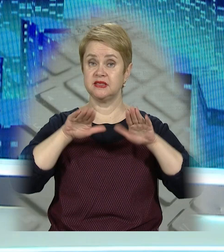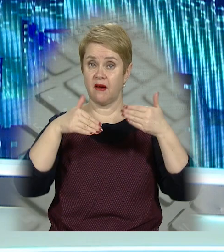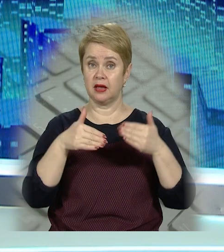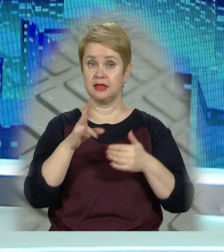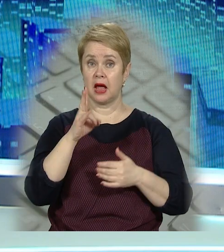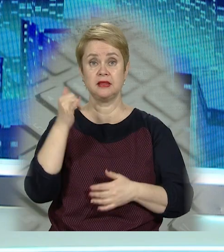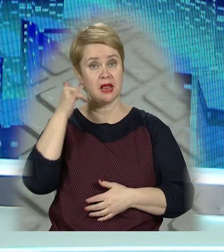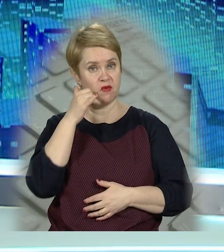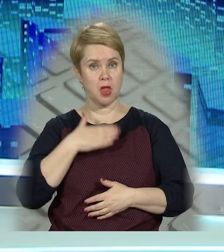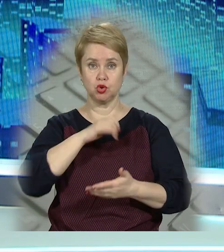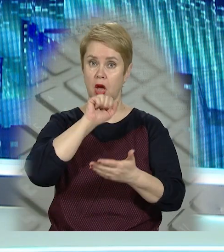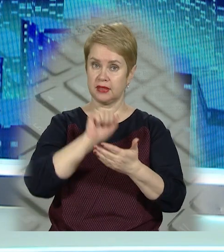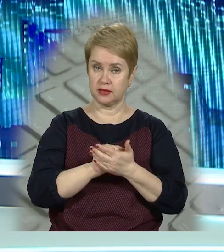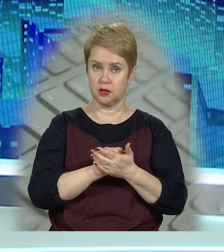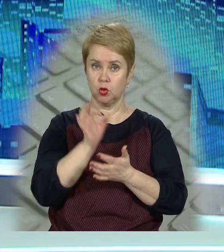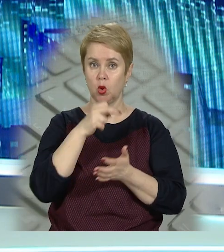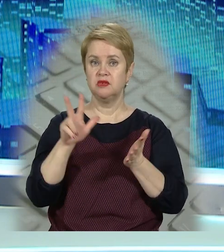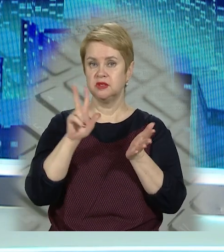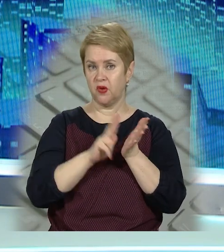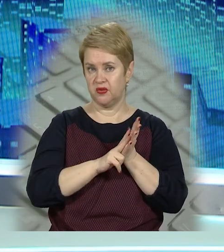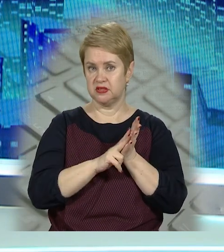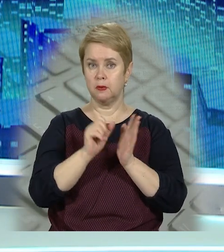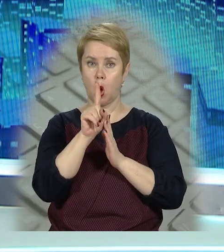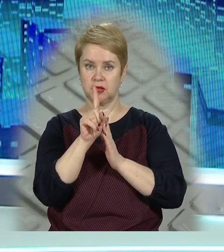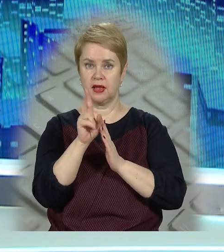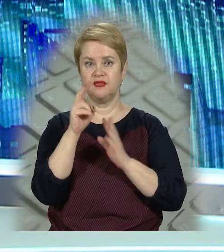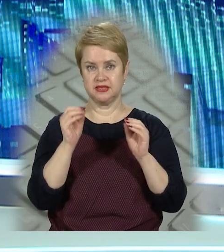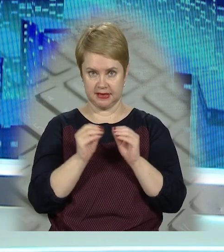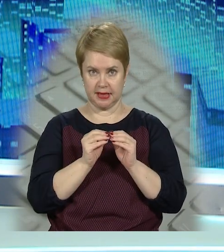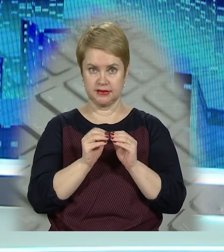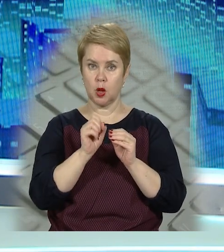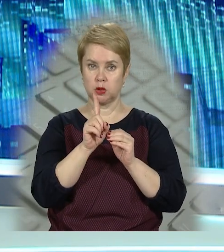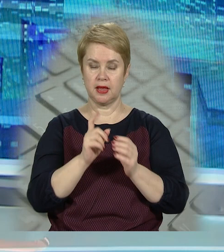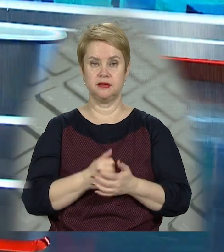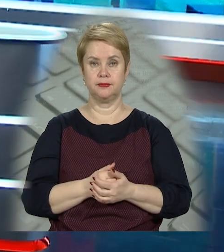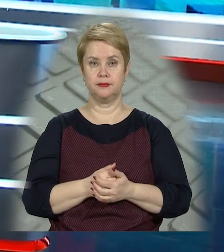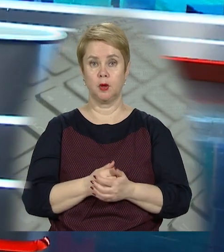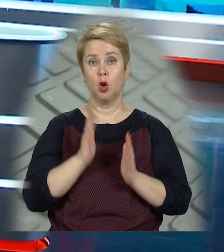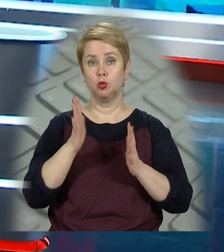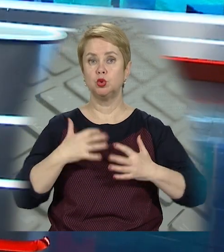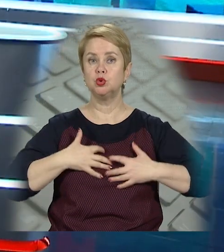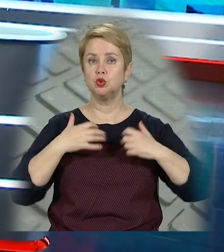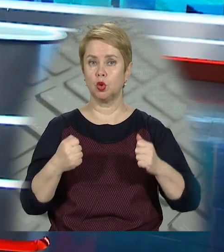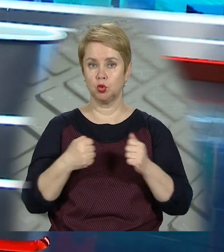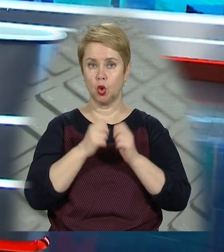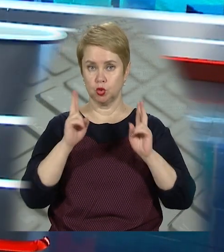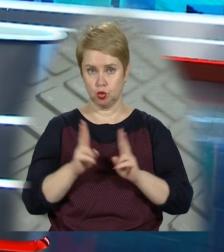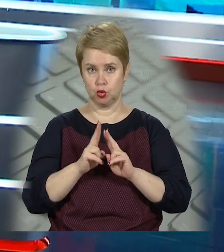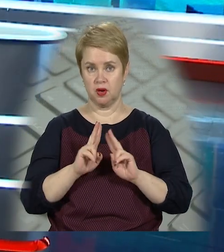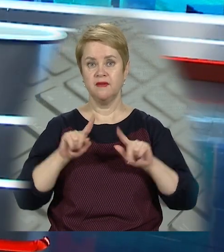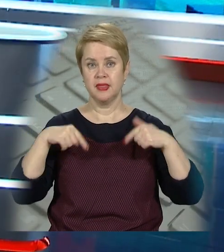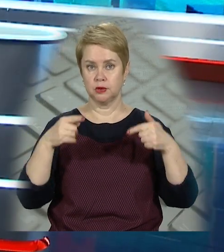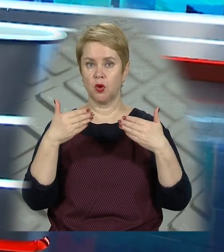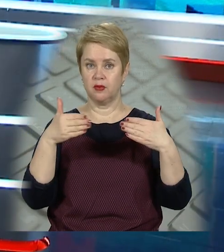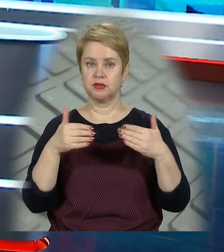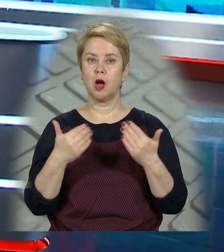звертайтесь на телефон нашої редакції 098 11 210 11. Будьте здорові та до зустрічі вже